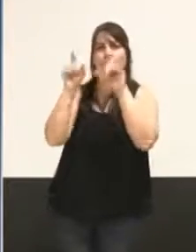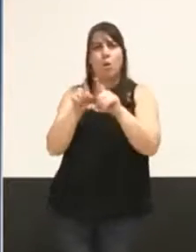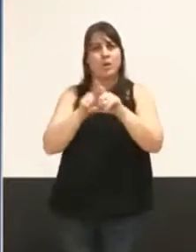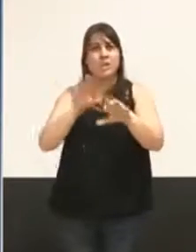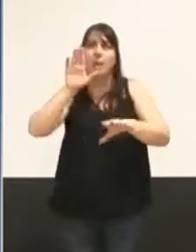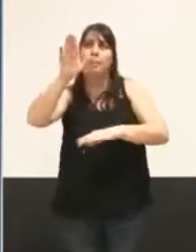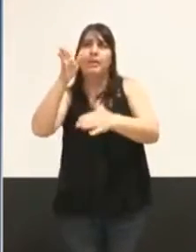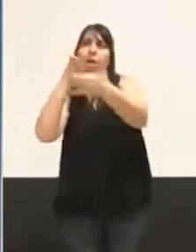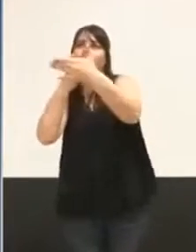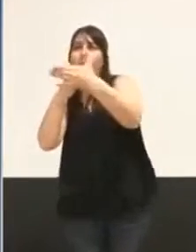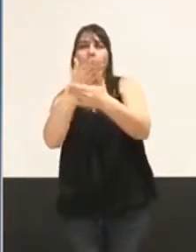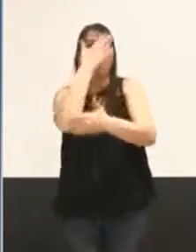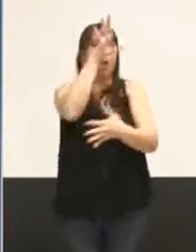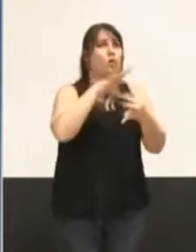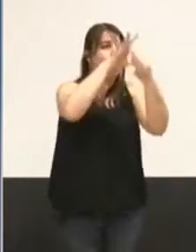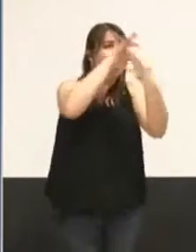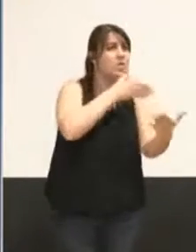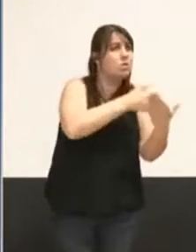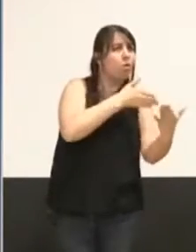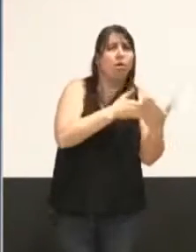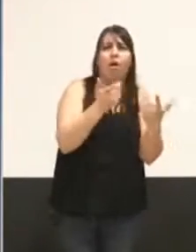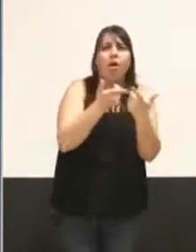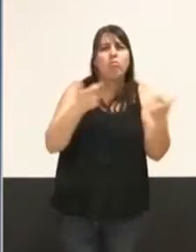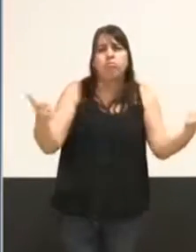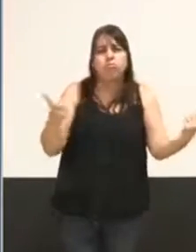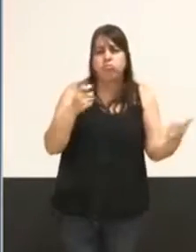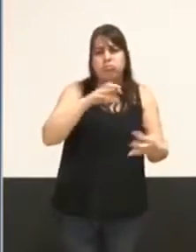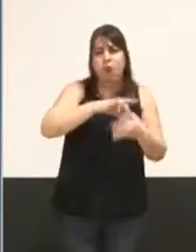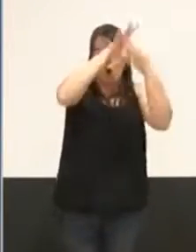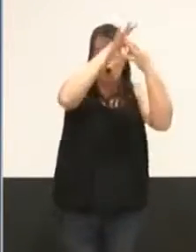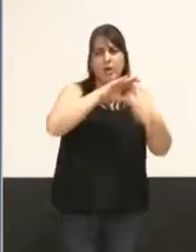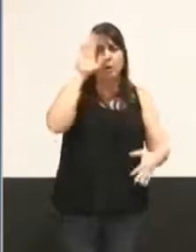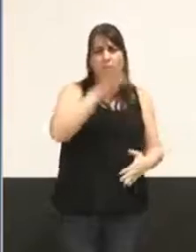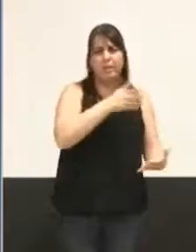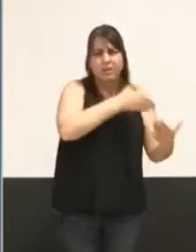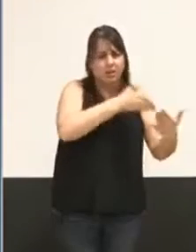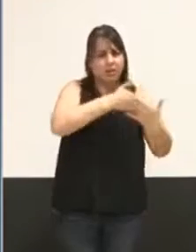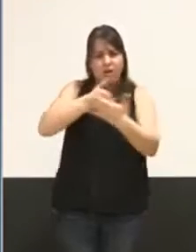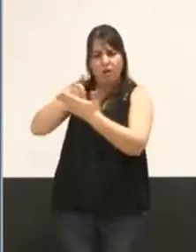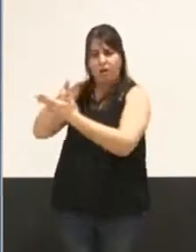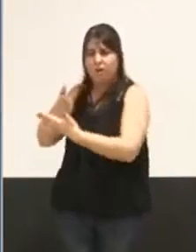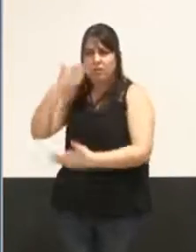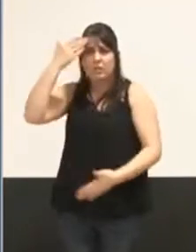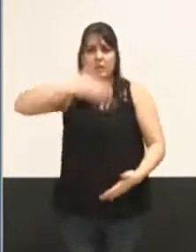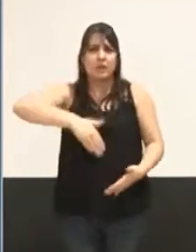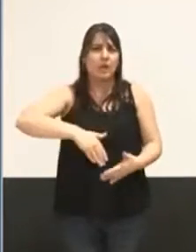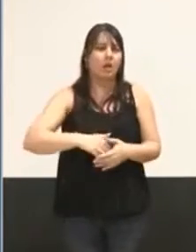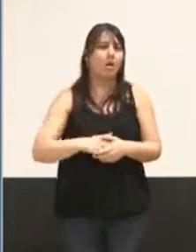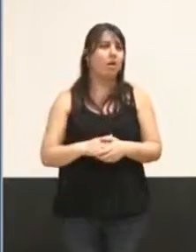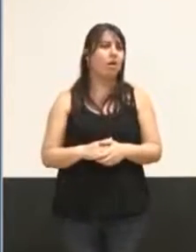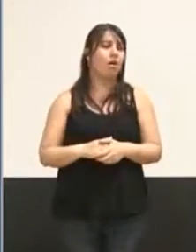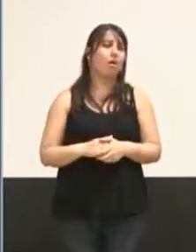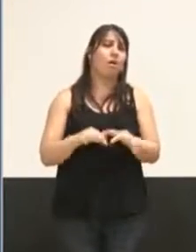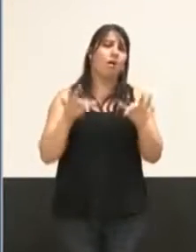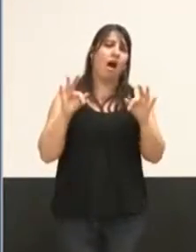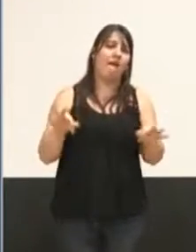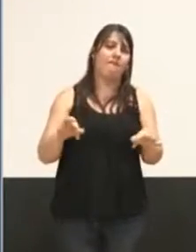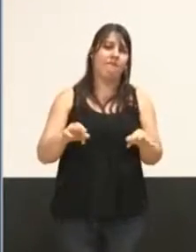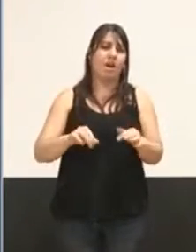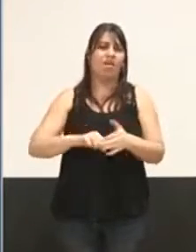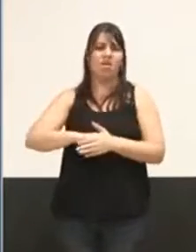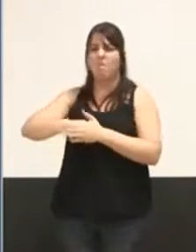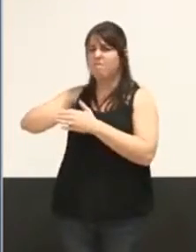les siennes, comme dans beaucoup de religions aujourd'hui, qui sont traversées par des extrémismes,